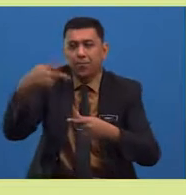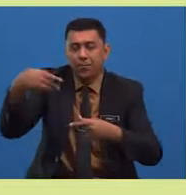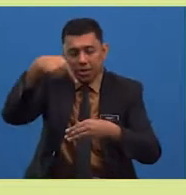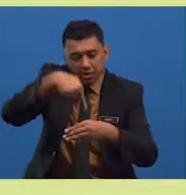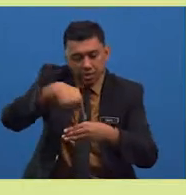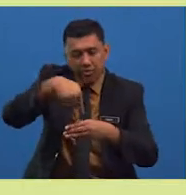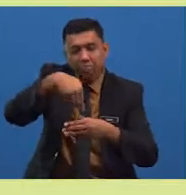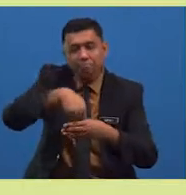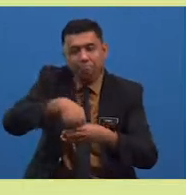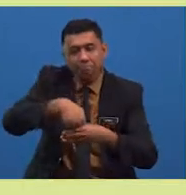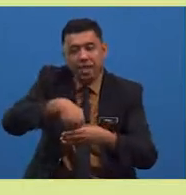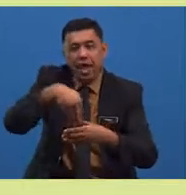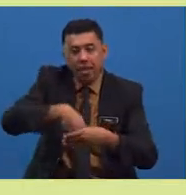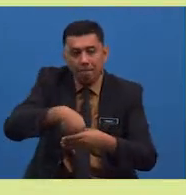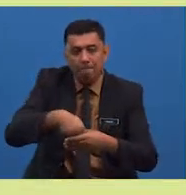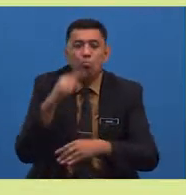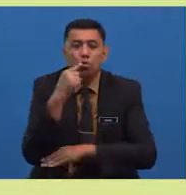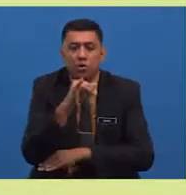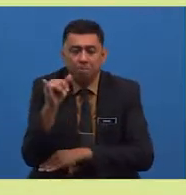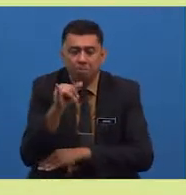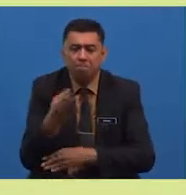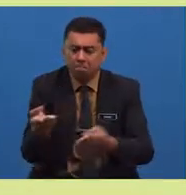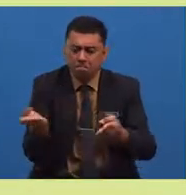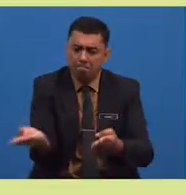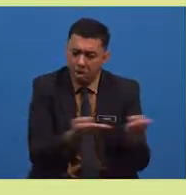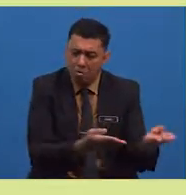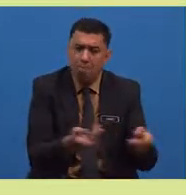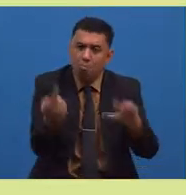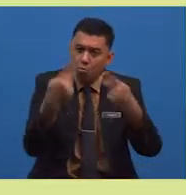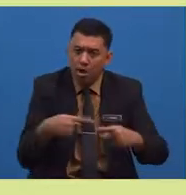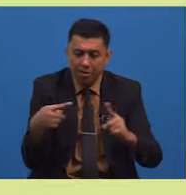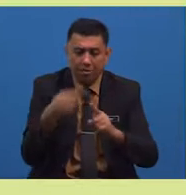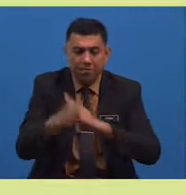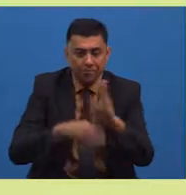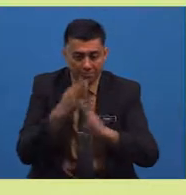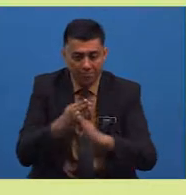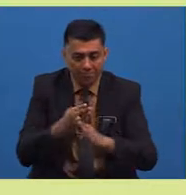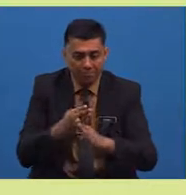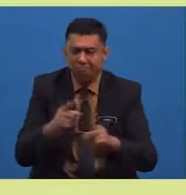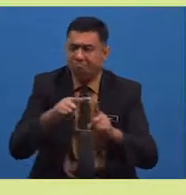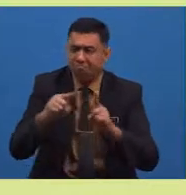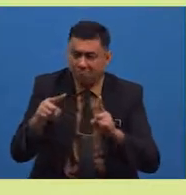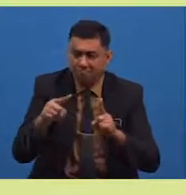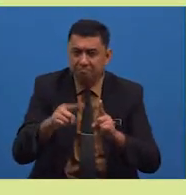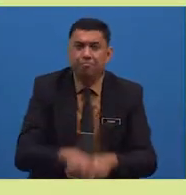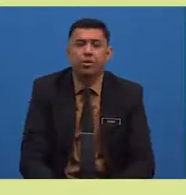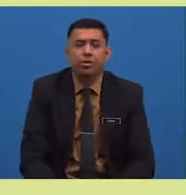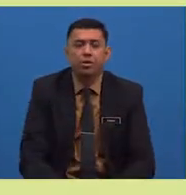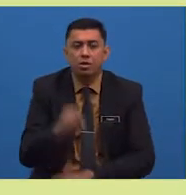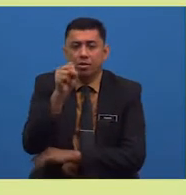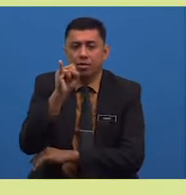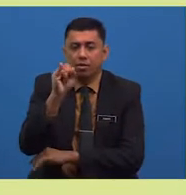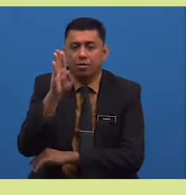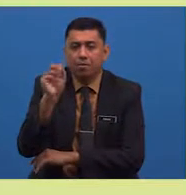mulutnya untuk dibawa pulang ke bumi. Di samping itu, si bongsu juga